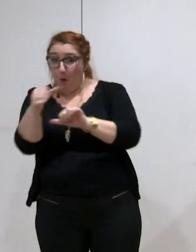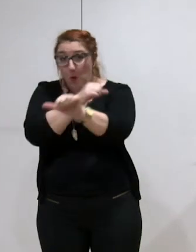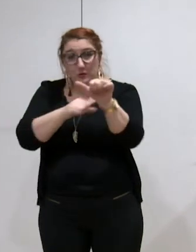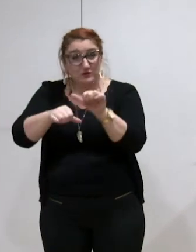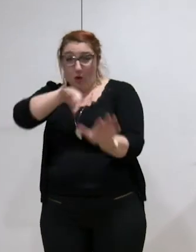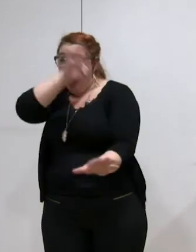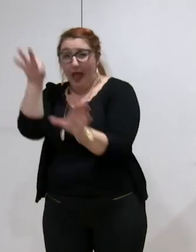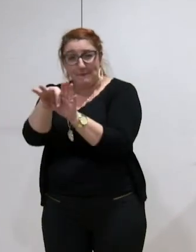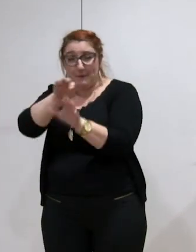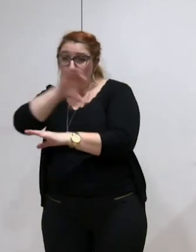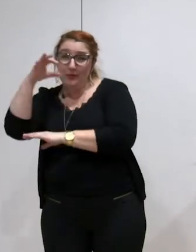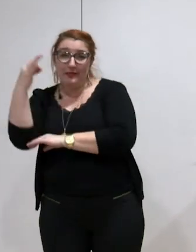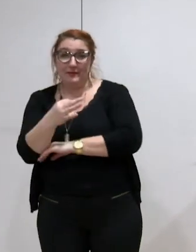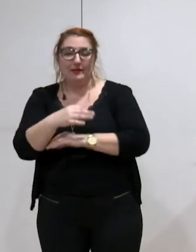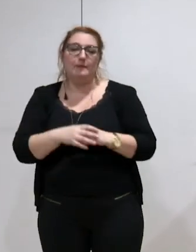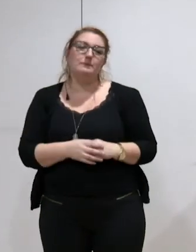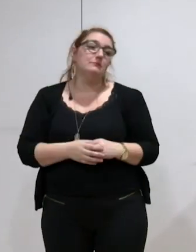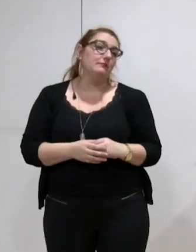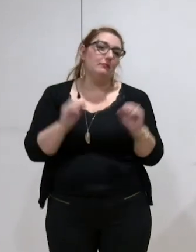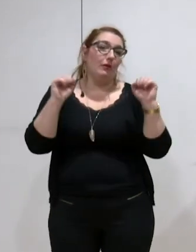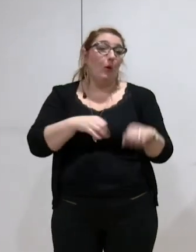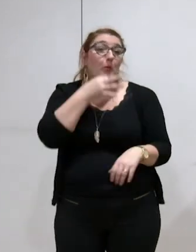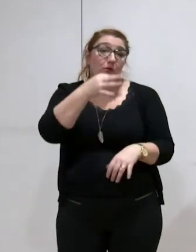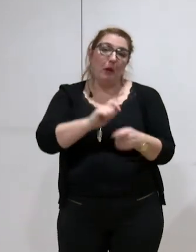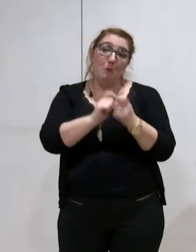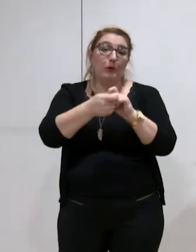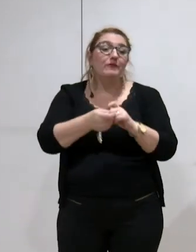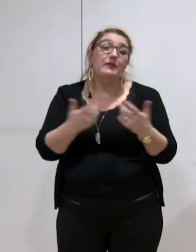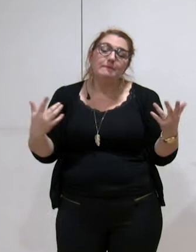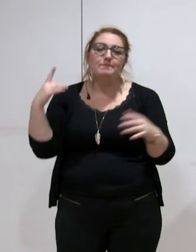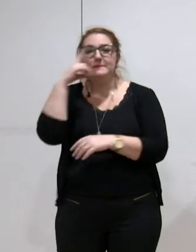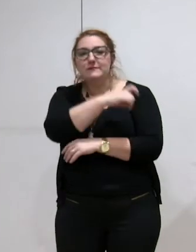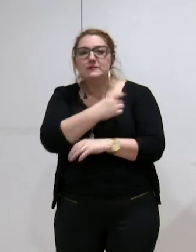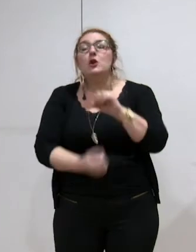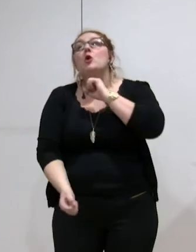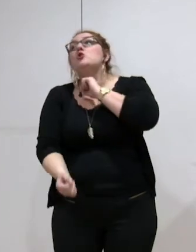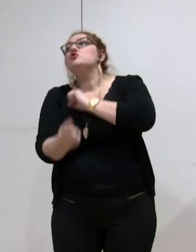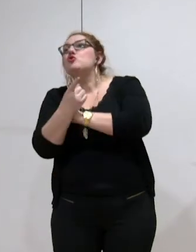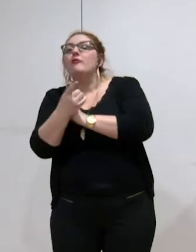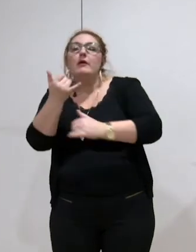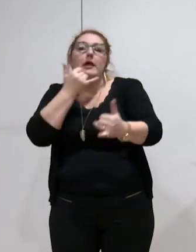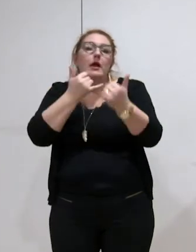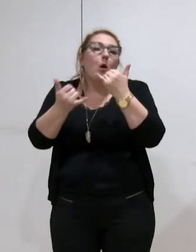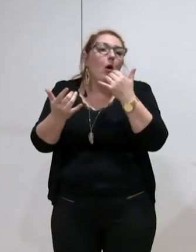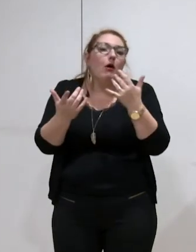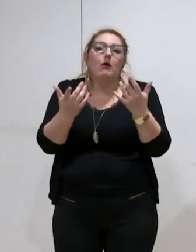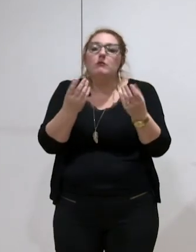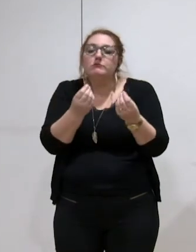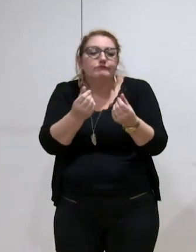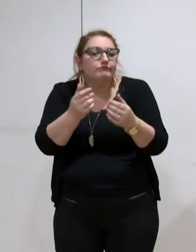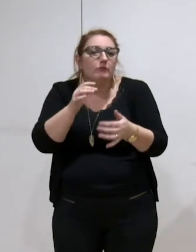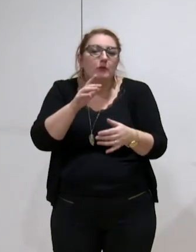que le rapport est difficilement modifiable. Et il n'y que, s'il y a des erreurs matérielles évidentes,